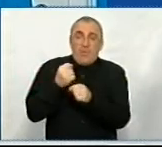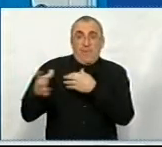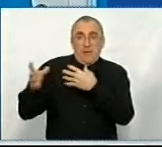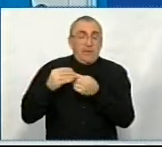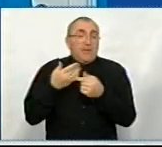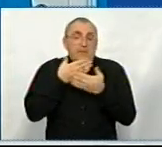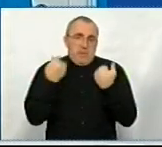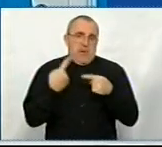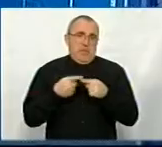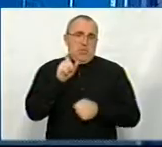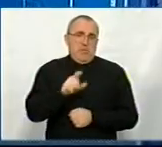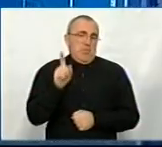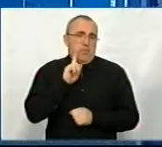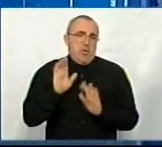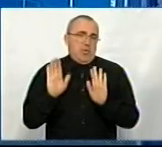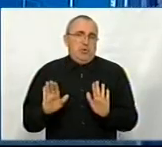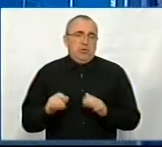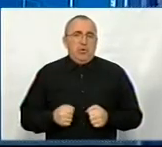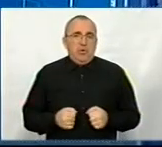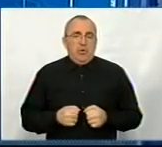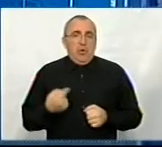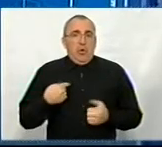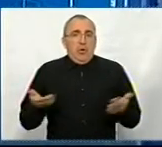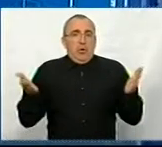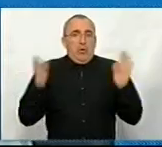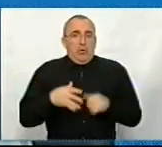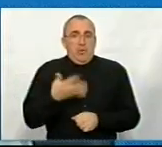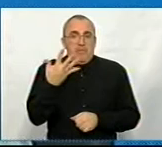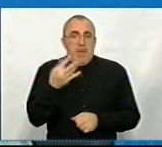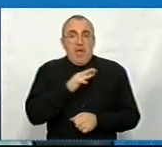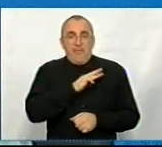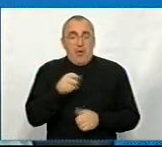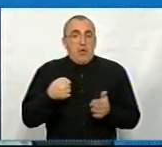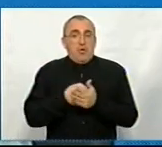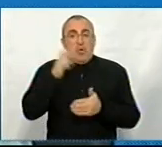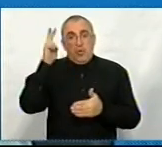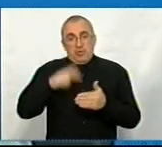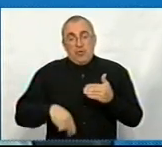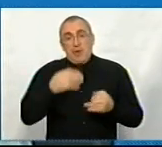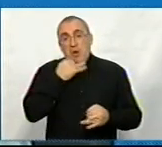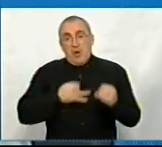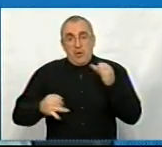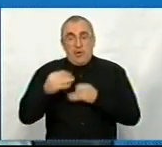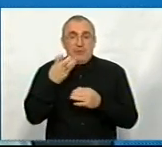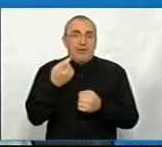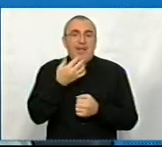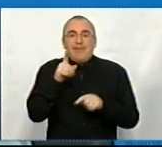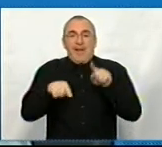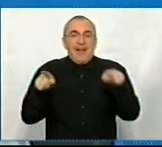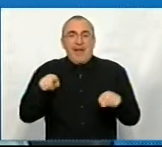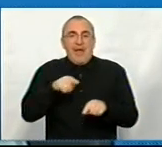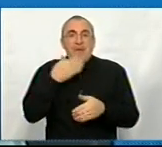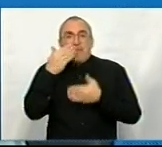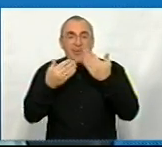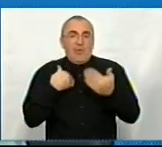разом. Нема таких людей, які ще, на жаль. У нас залишається буквально 5 хвилин до завершення нашої розмови. Є ще кілька питань, які я хочу